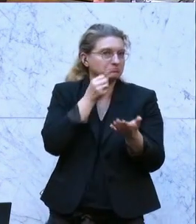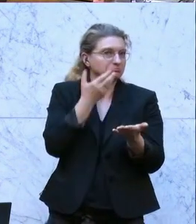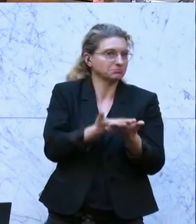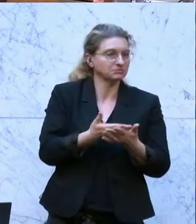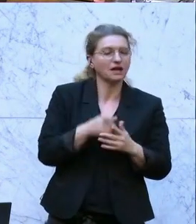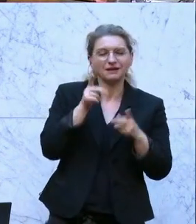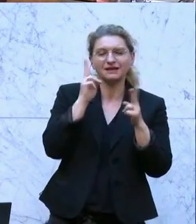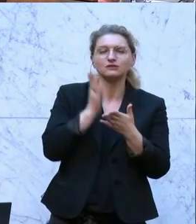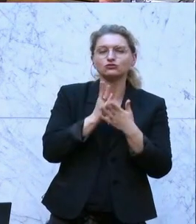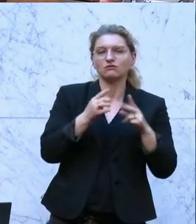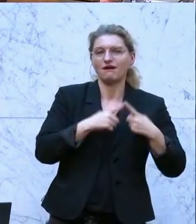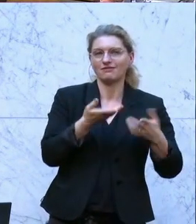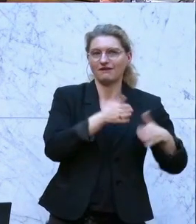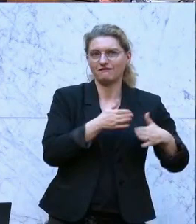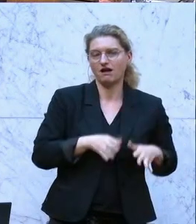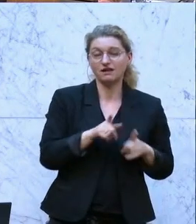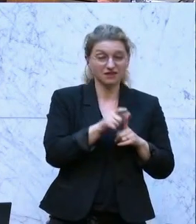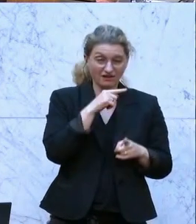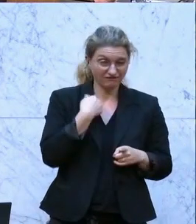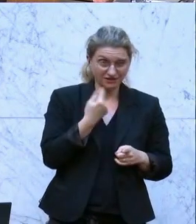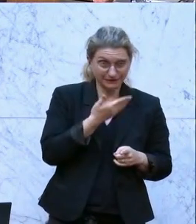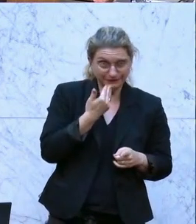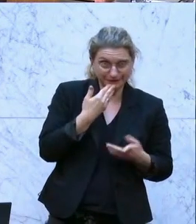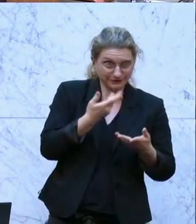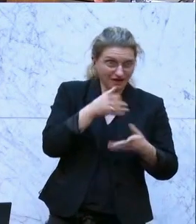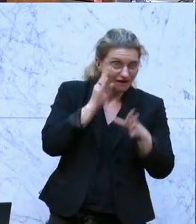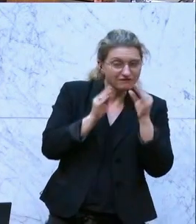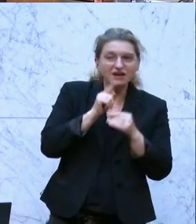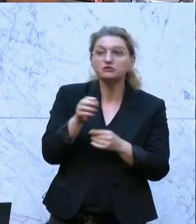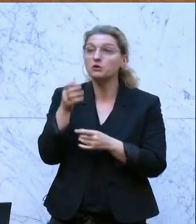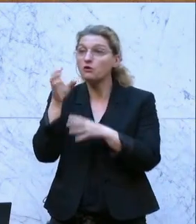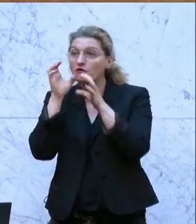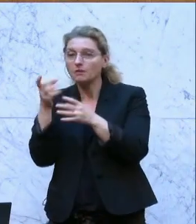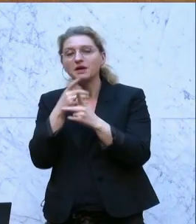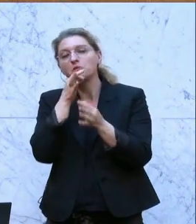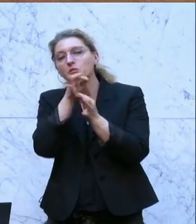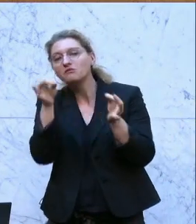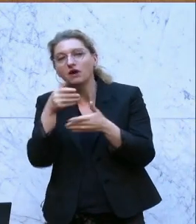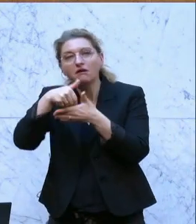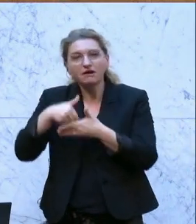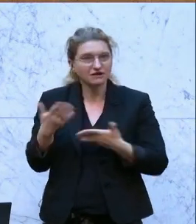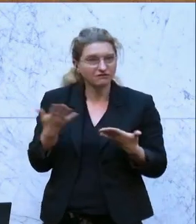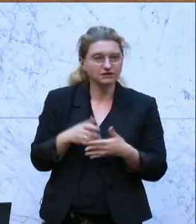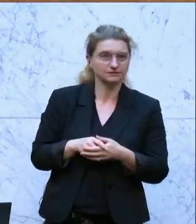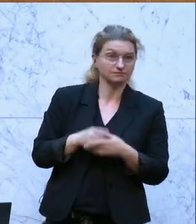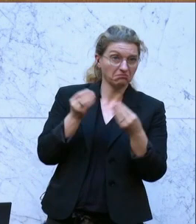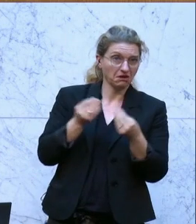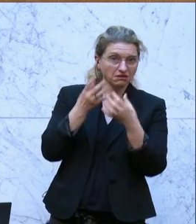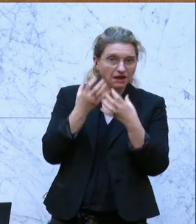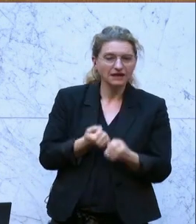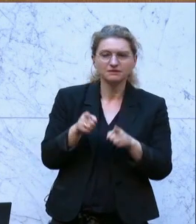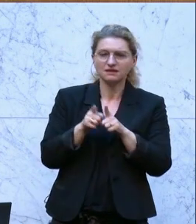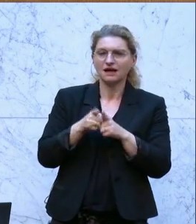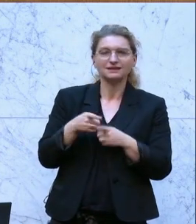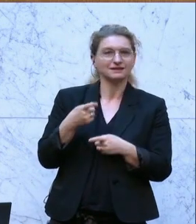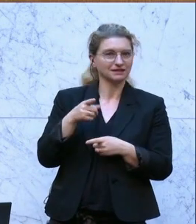andere Fälle, wo wir gar nicht hätten erfahren sollen, was die ÖVP so abgefragt hat. Nämlich Dinge mit dem Ergebnis, dass Sebastian Kurz